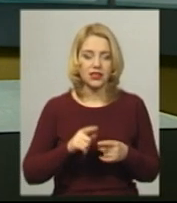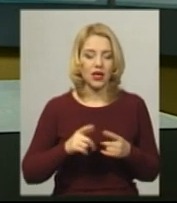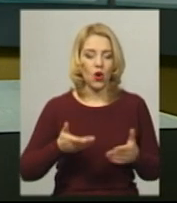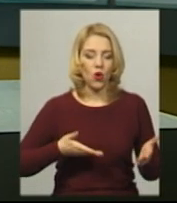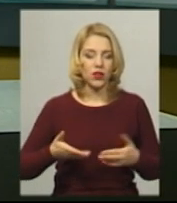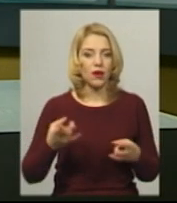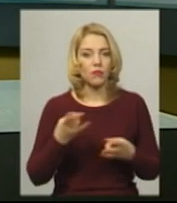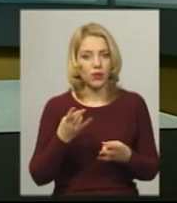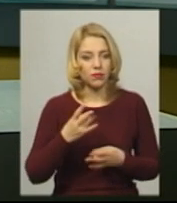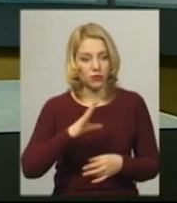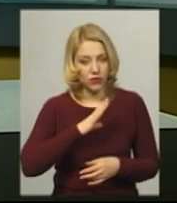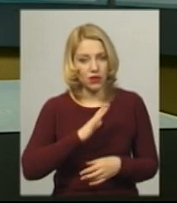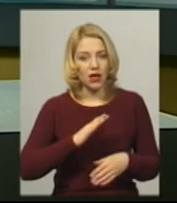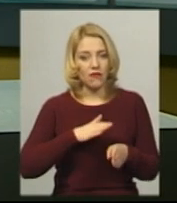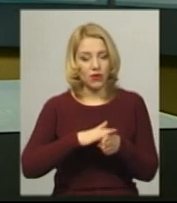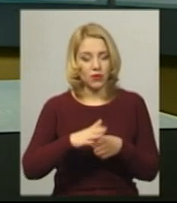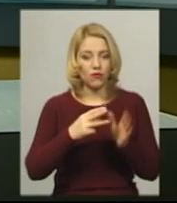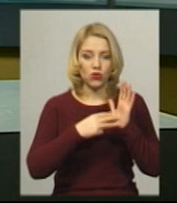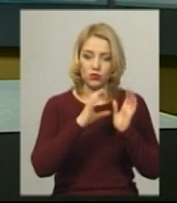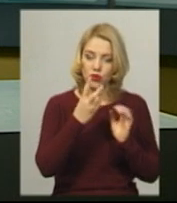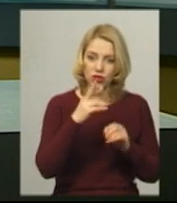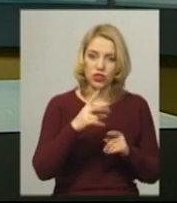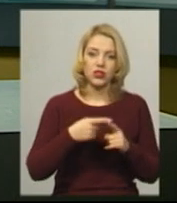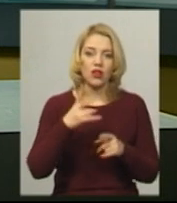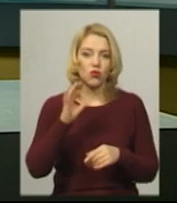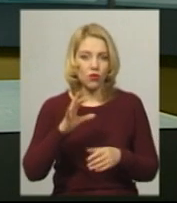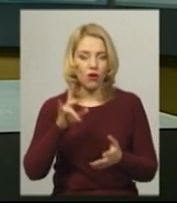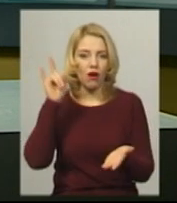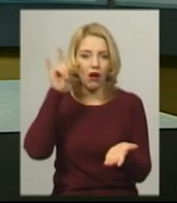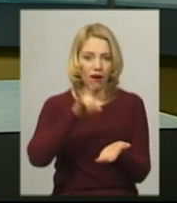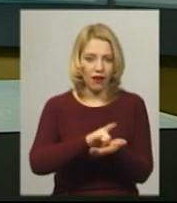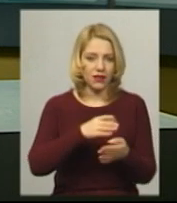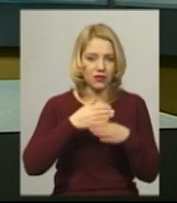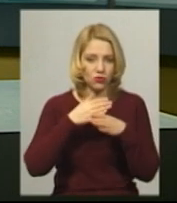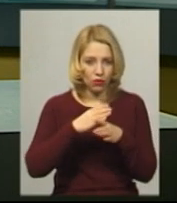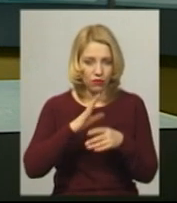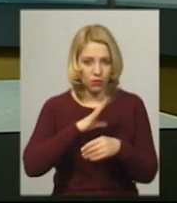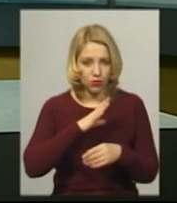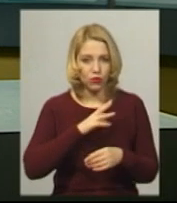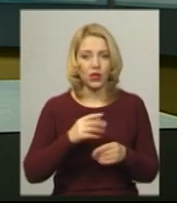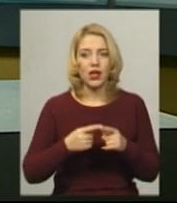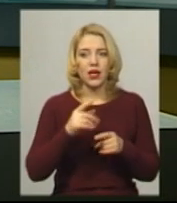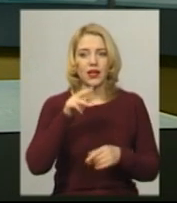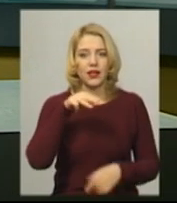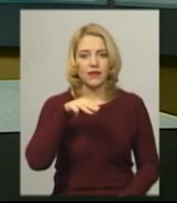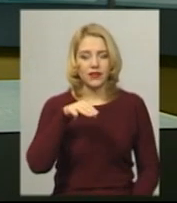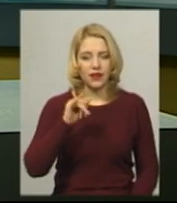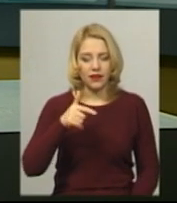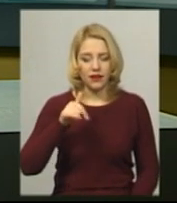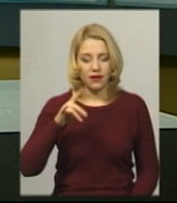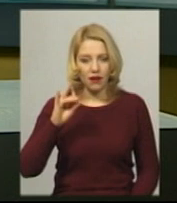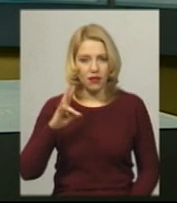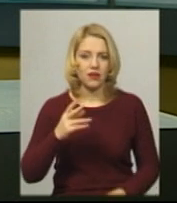січня. Захід перенесли через авіакатастрофу у Тегерані. Усі пасажири літака, у тому числі й 11 українців, загинули.